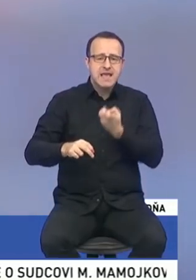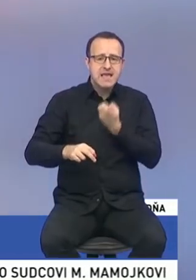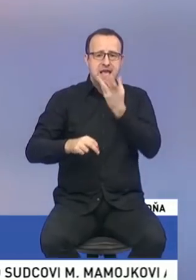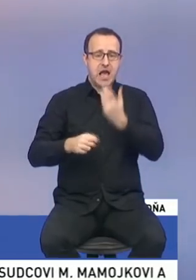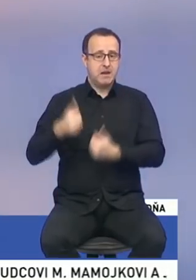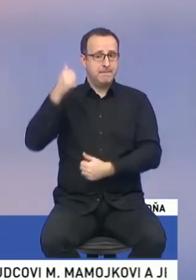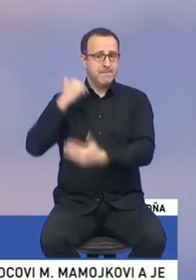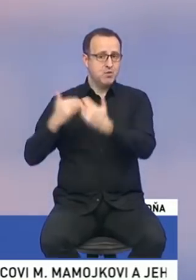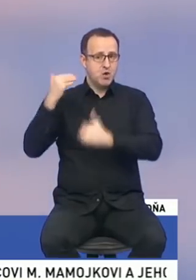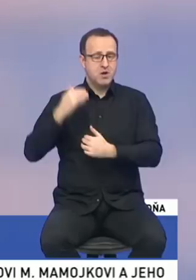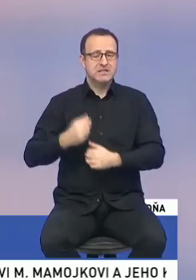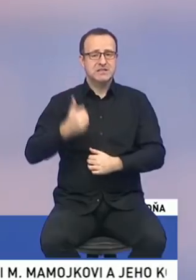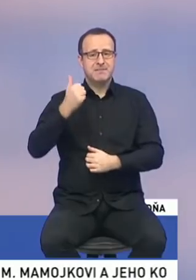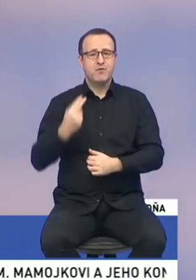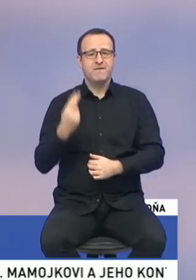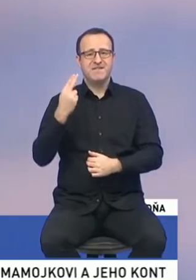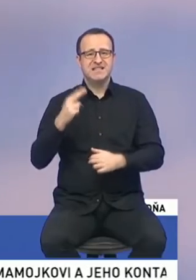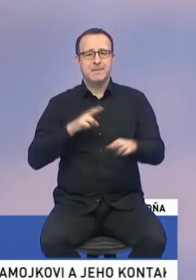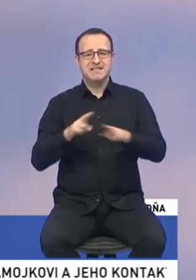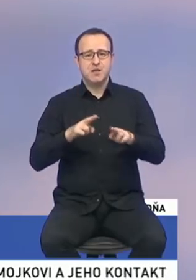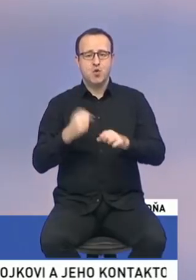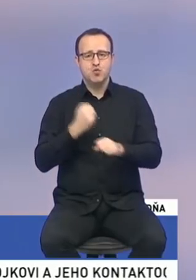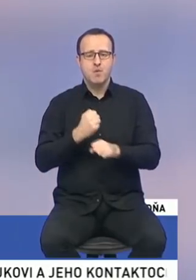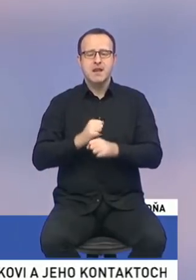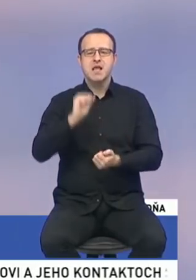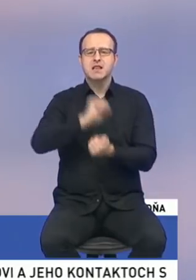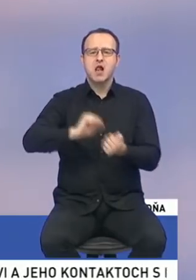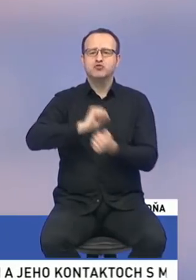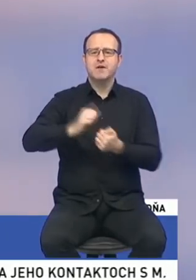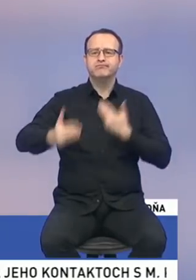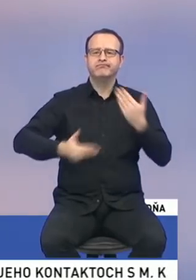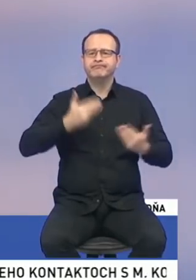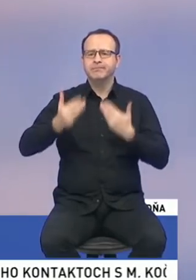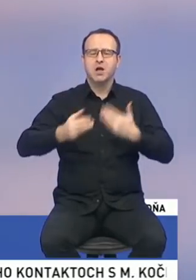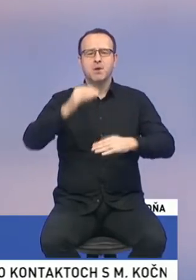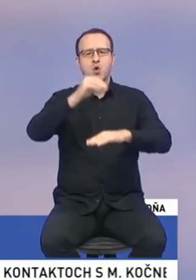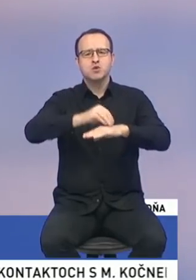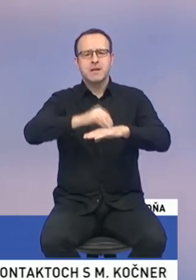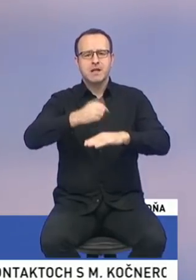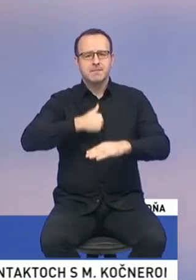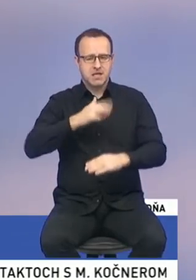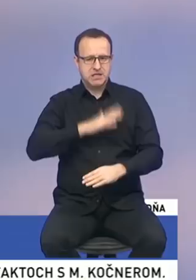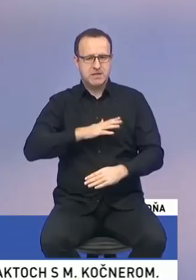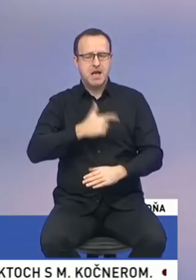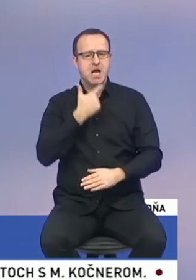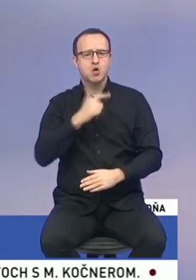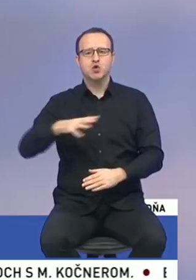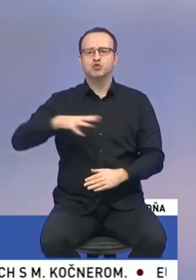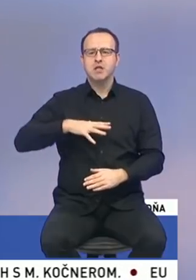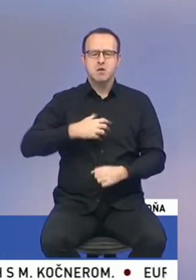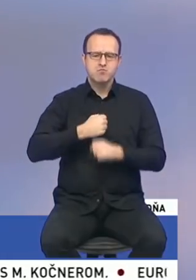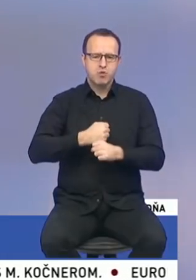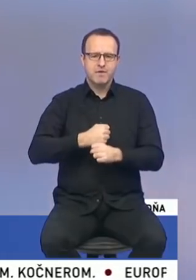kedy sme s pani prvou viceprezidentkou spravili tlačovú besedu, sme oznámili, že skutočne chceme ako ženy bojovať proti